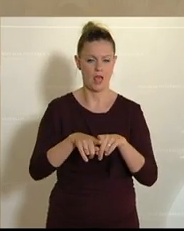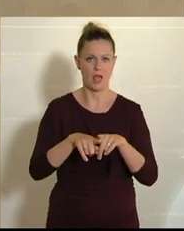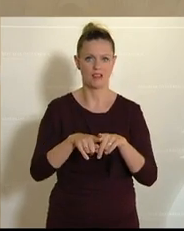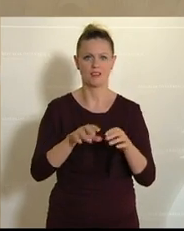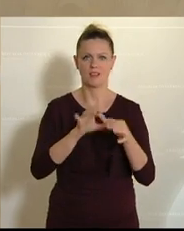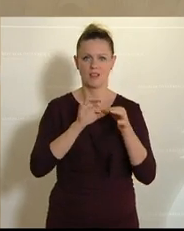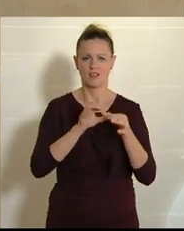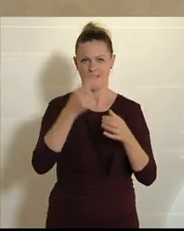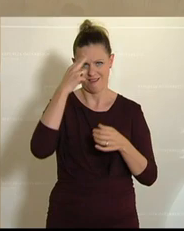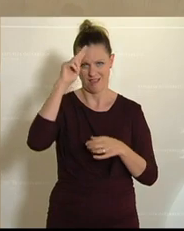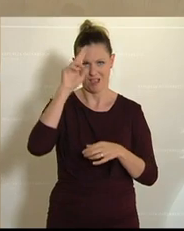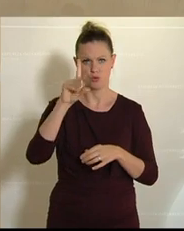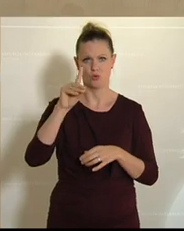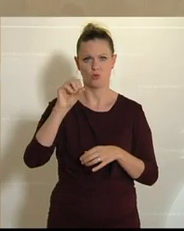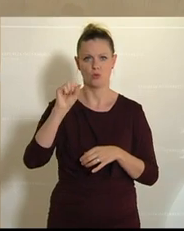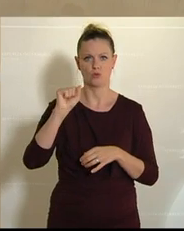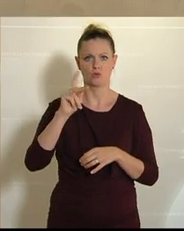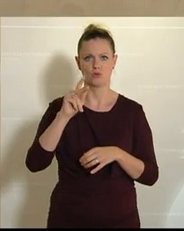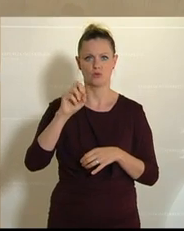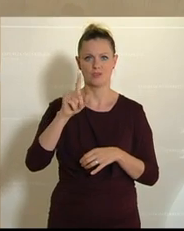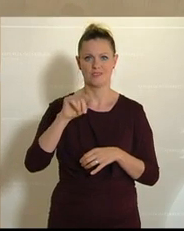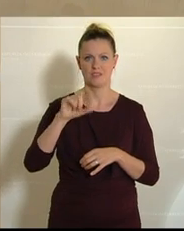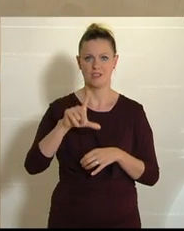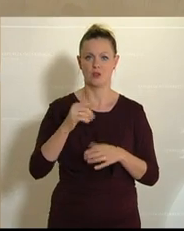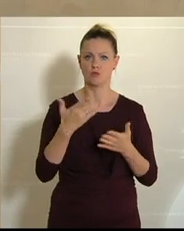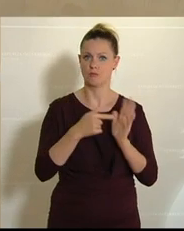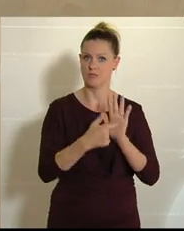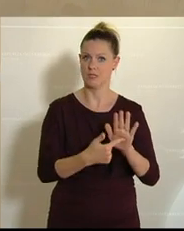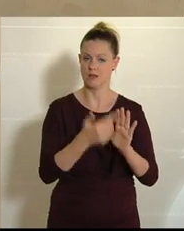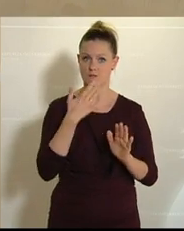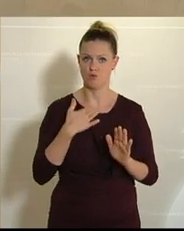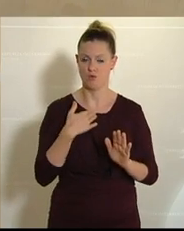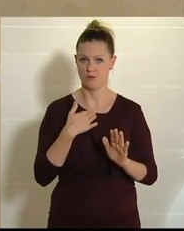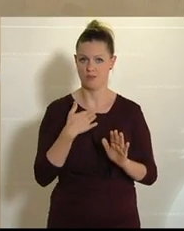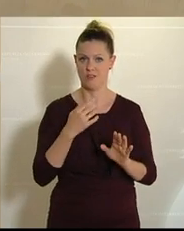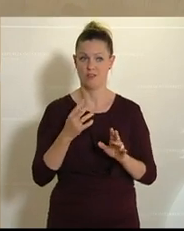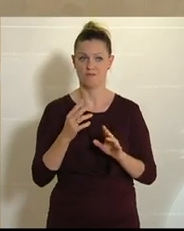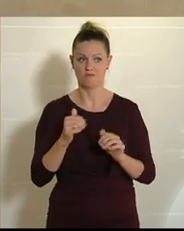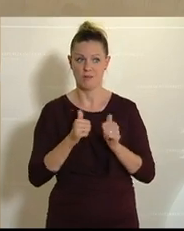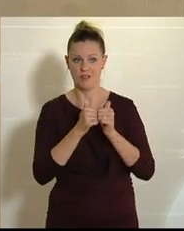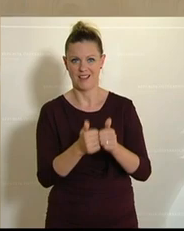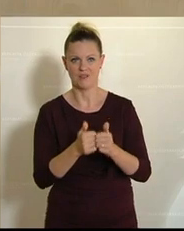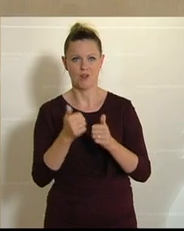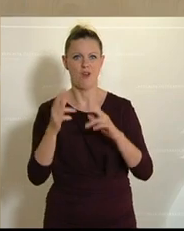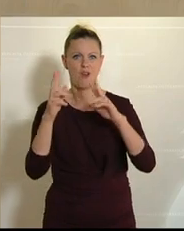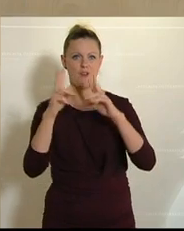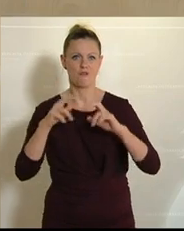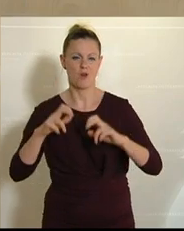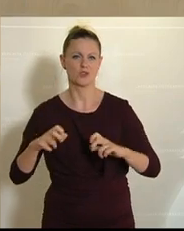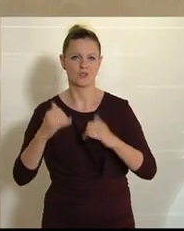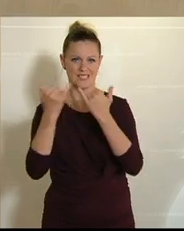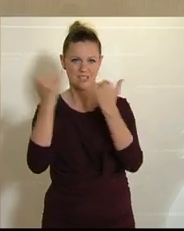Toskow-Zill jetzt vorzweigenden will, wird begleitet von einer Studie vom Forschungsinstitut für